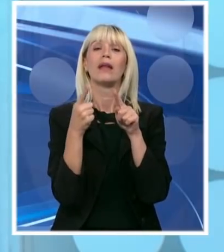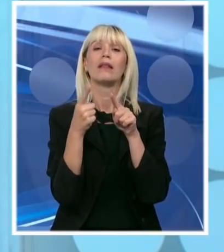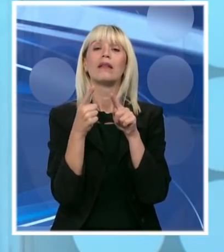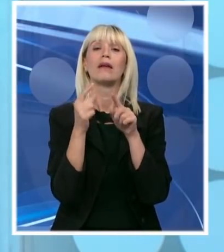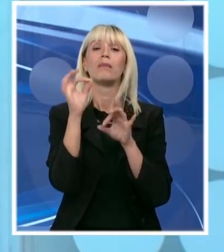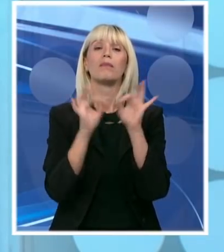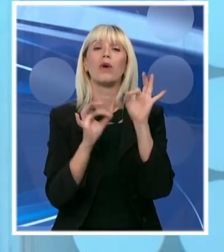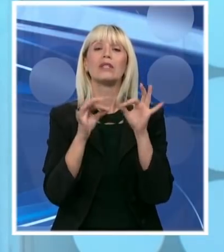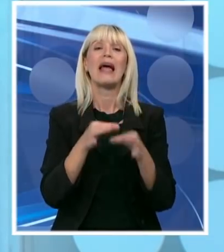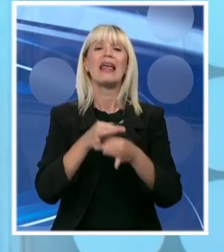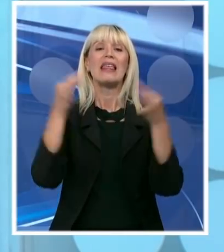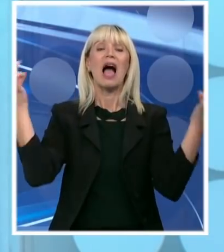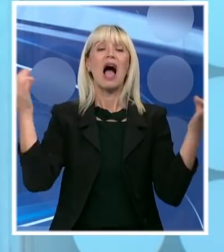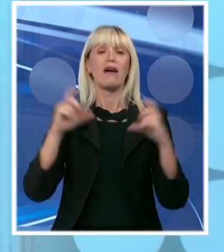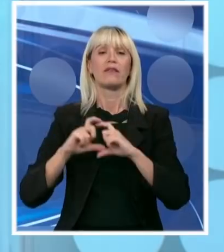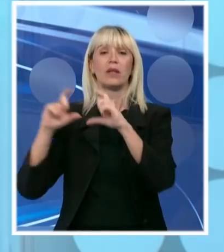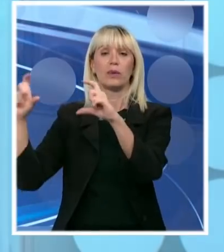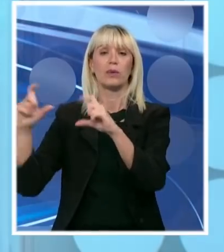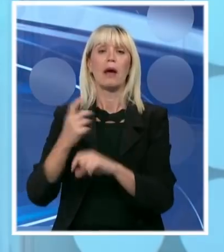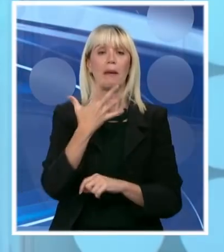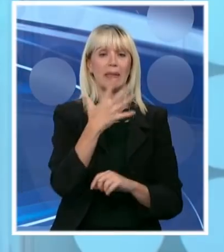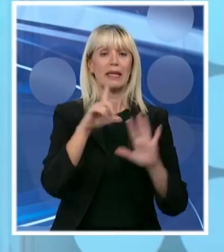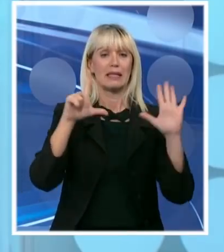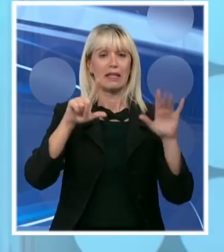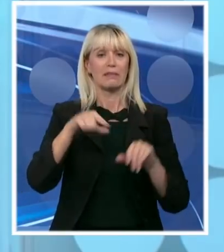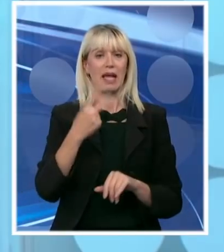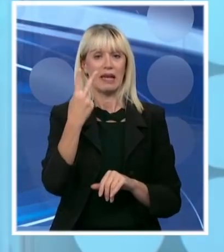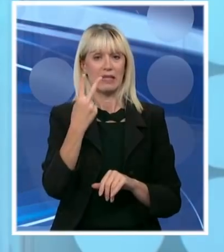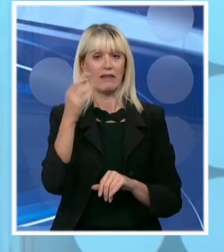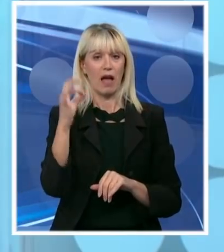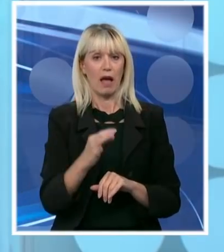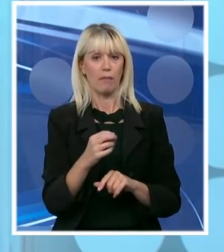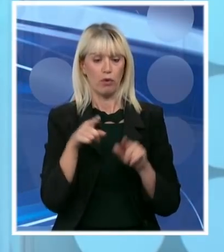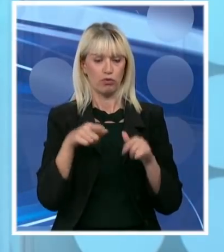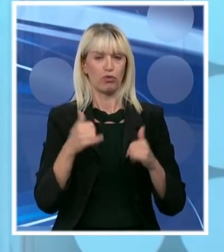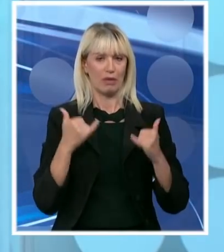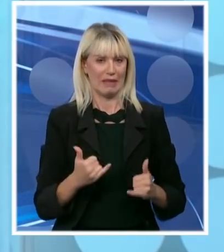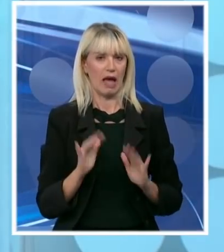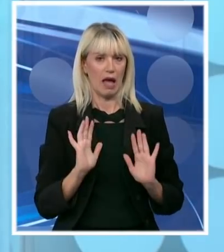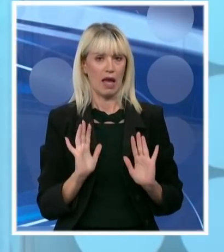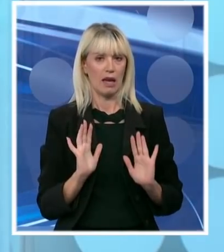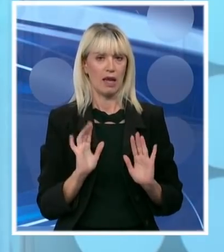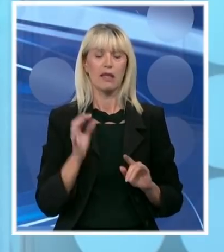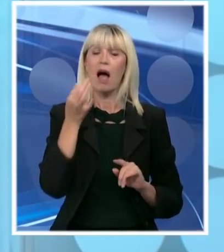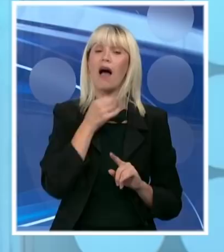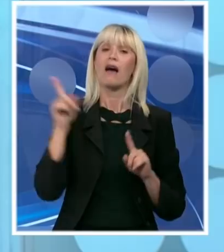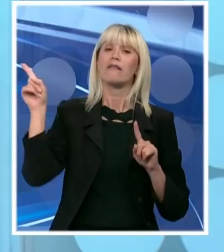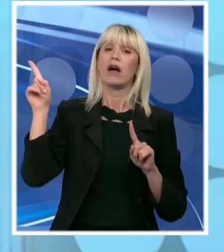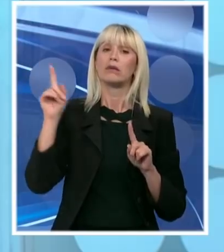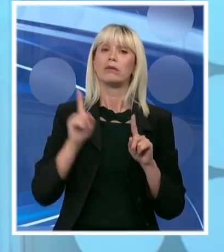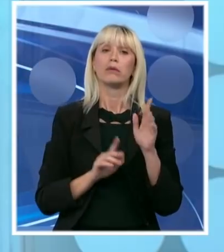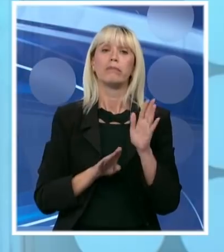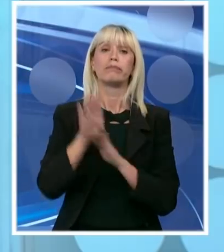Mi to danas držimo na 57,2% u odnosu na brutodomaći proizvod. Recimo, Francusko je skočilo na